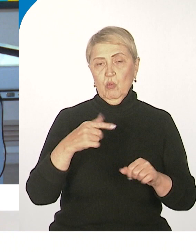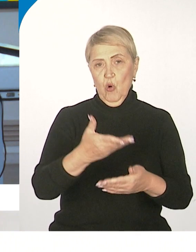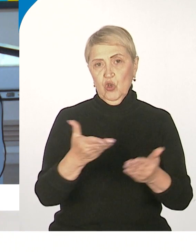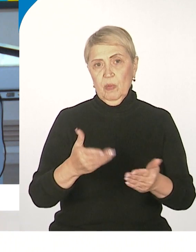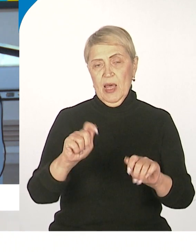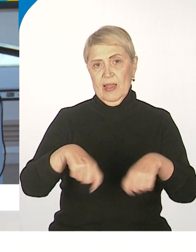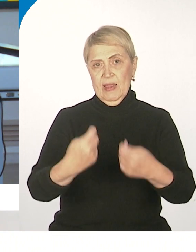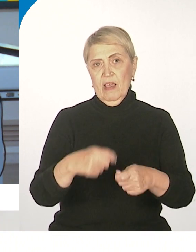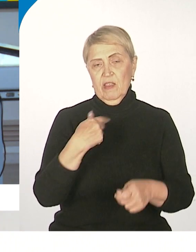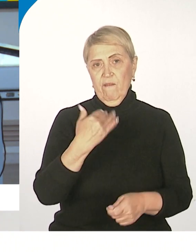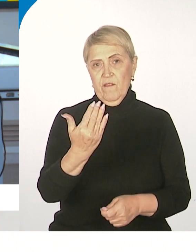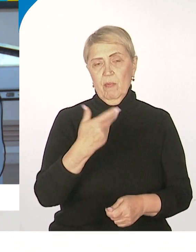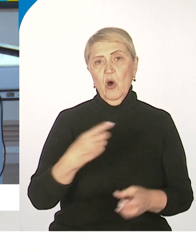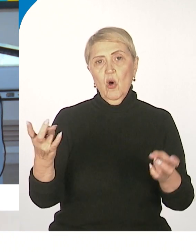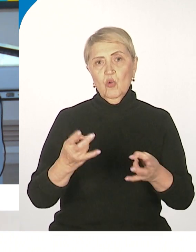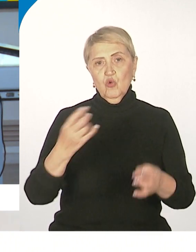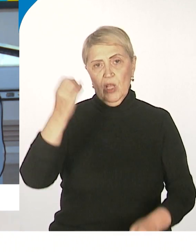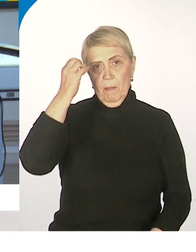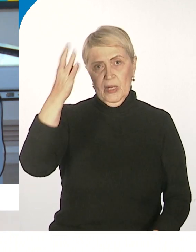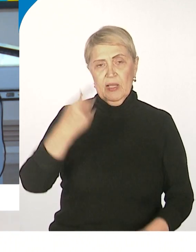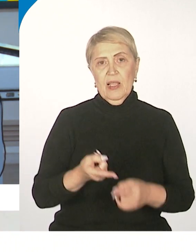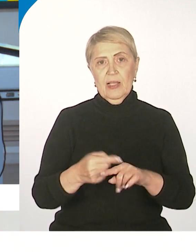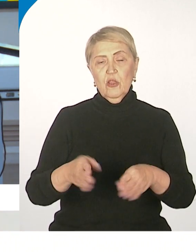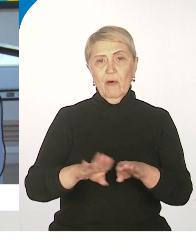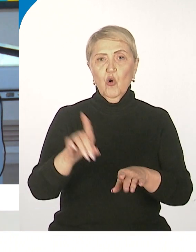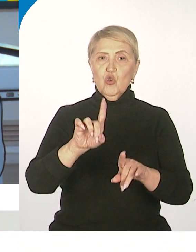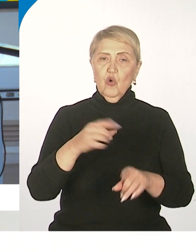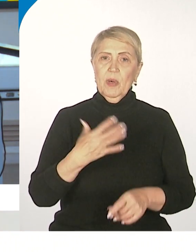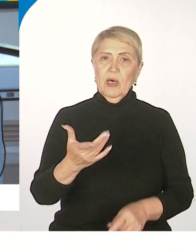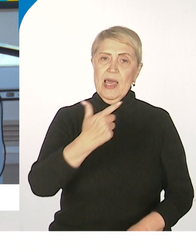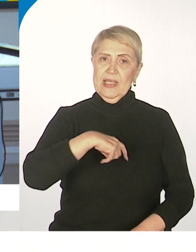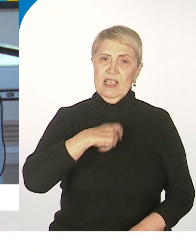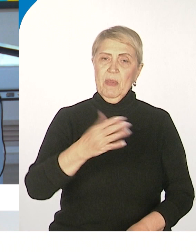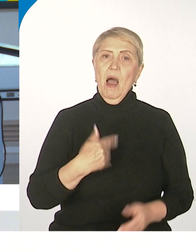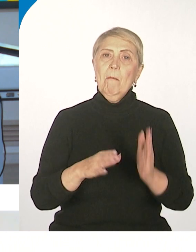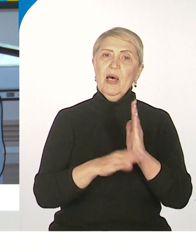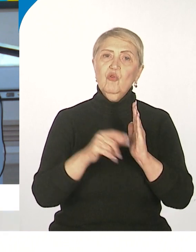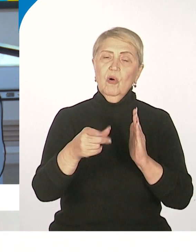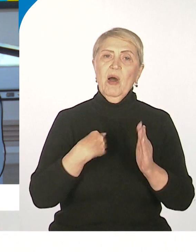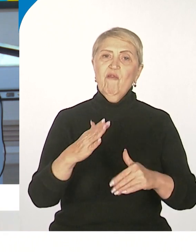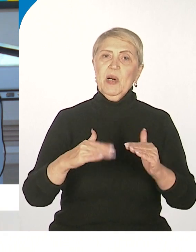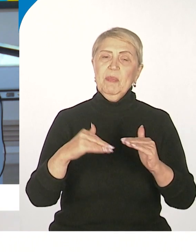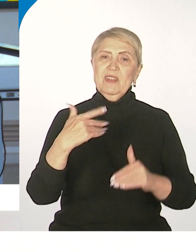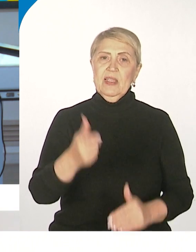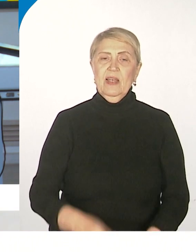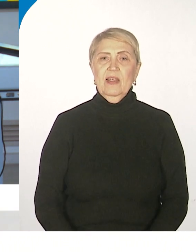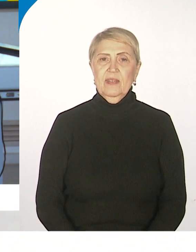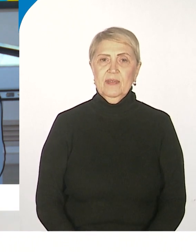дать вам нужное образование. Для того, чтобы себя потом в профессиональной